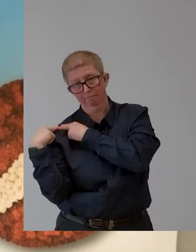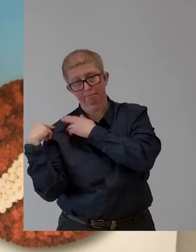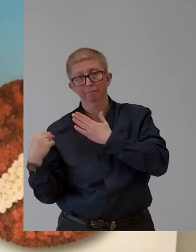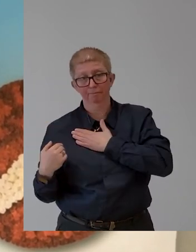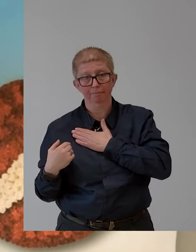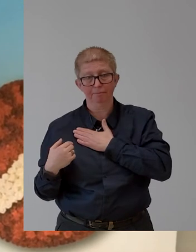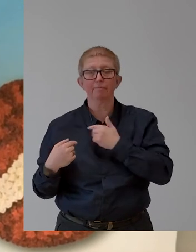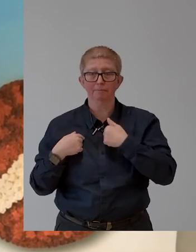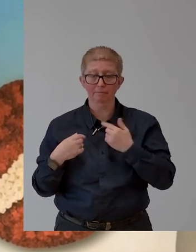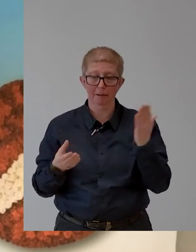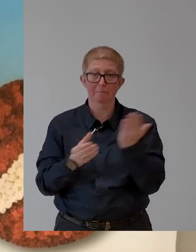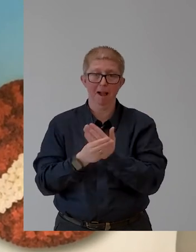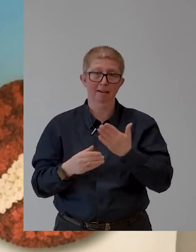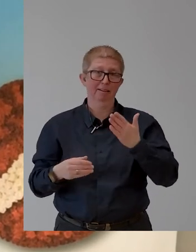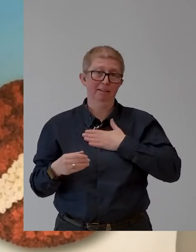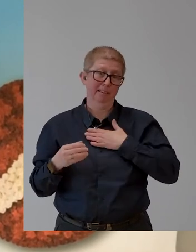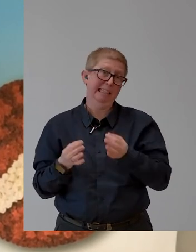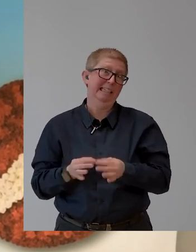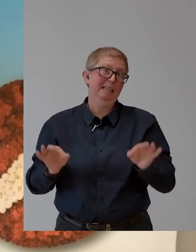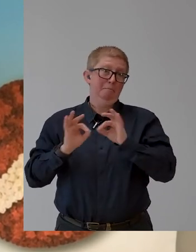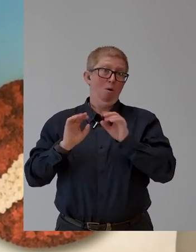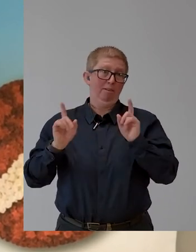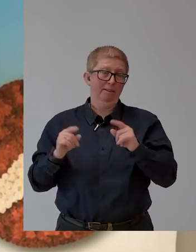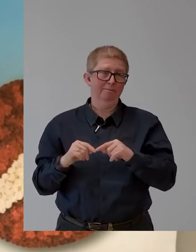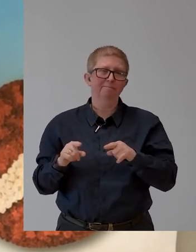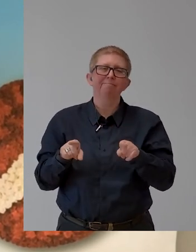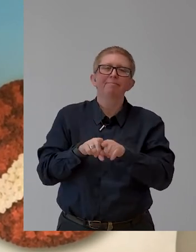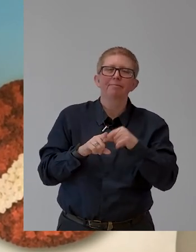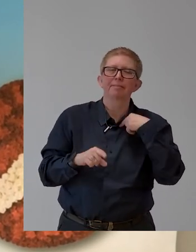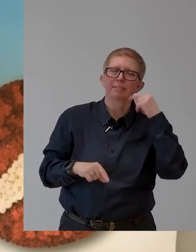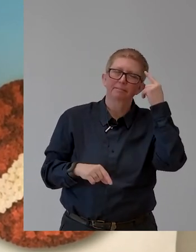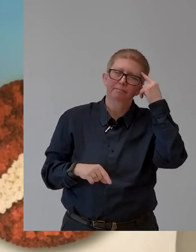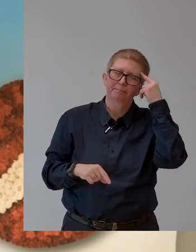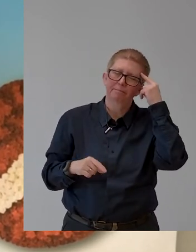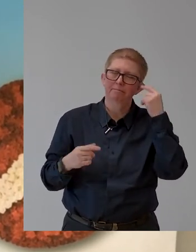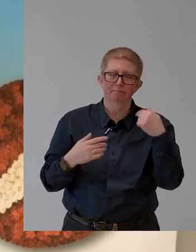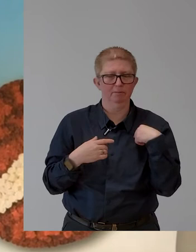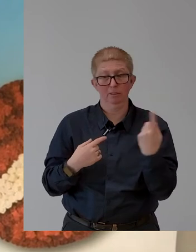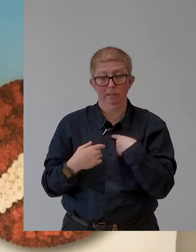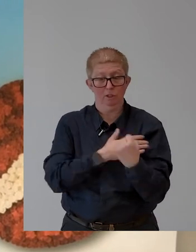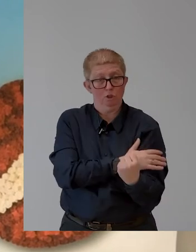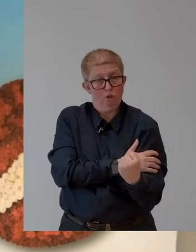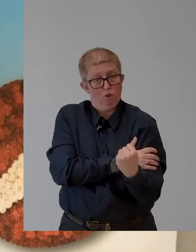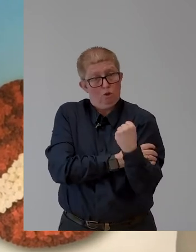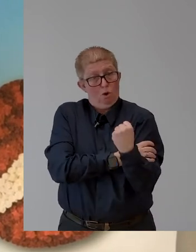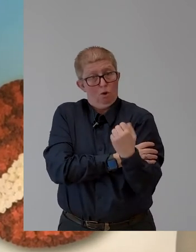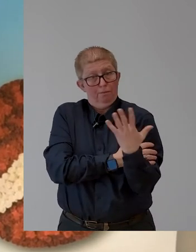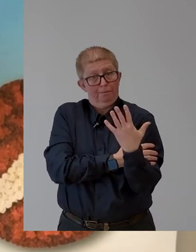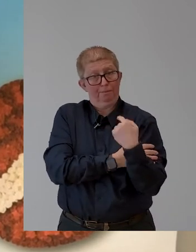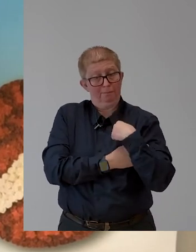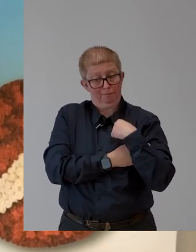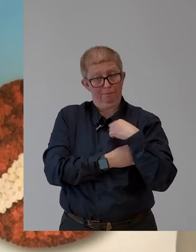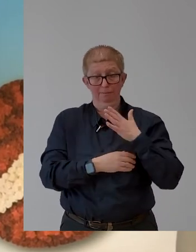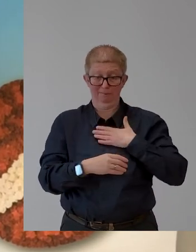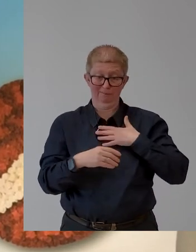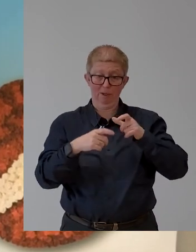above all, our really firm belief that as a leading company, we cannot and do